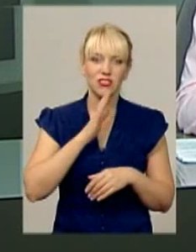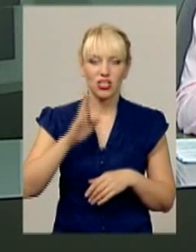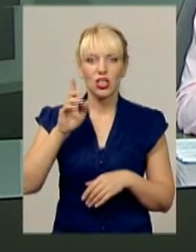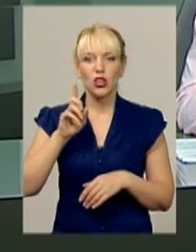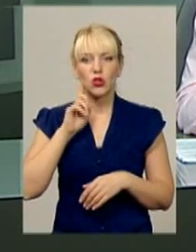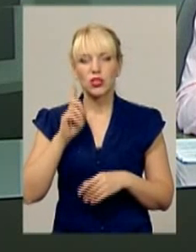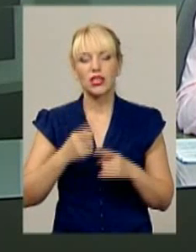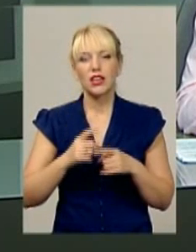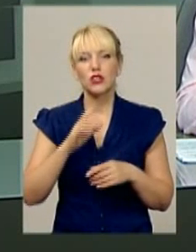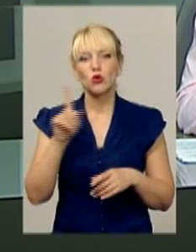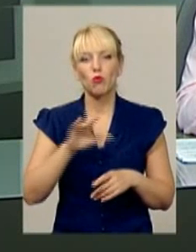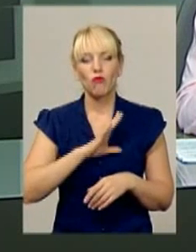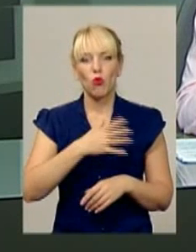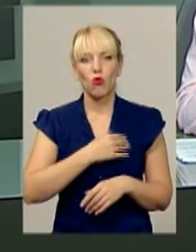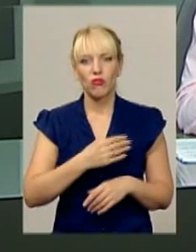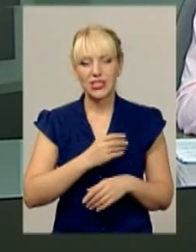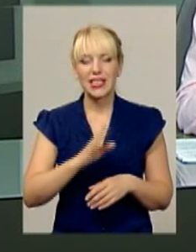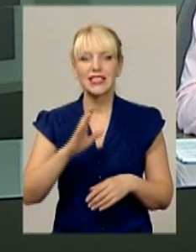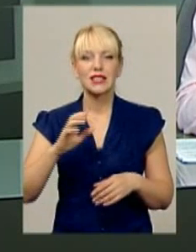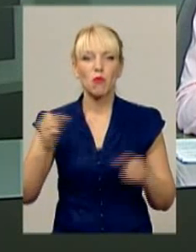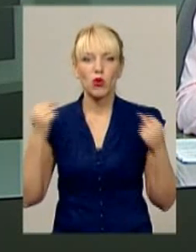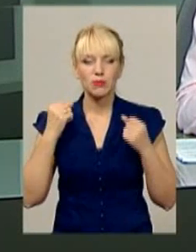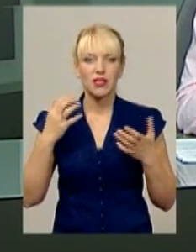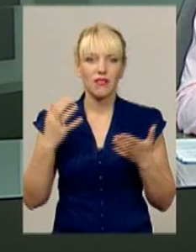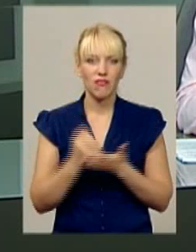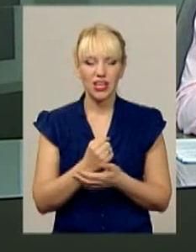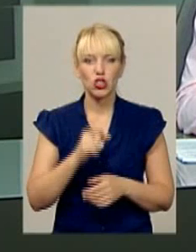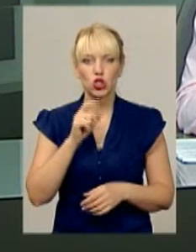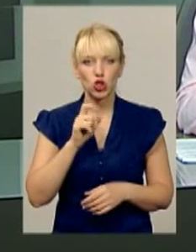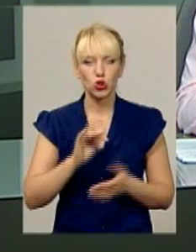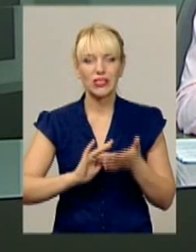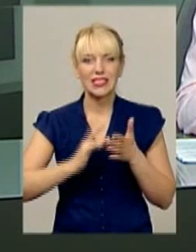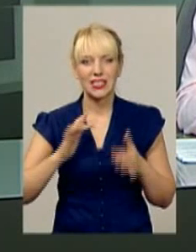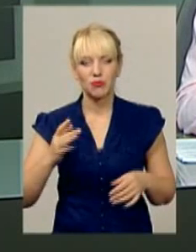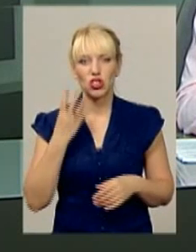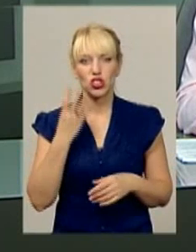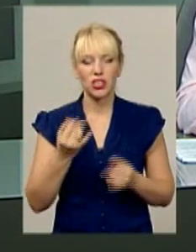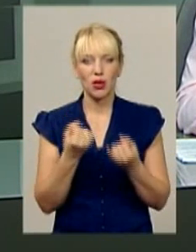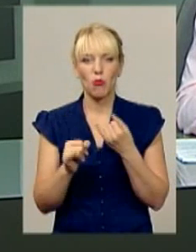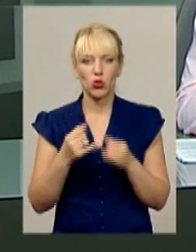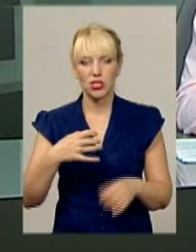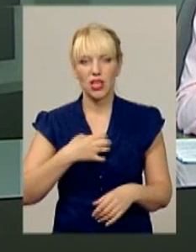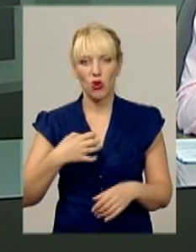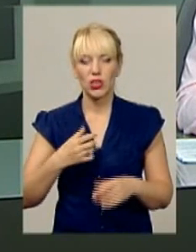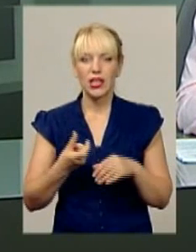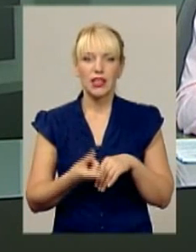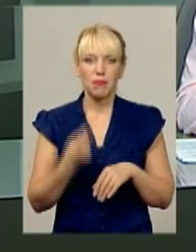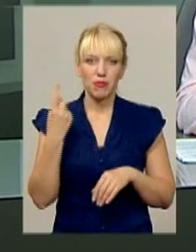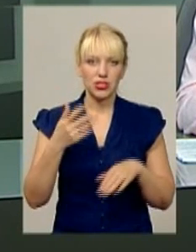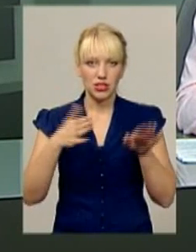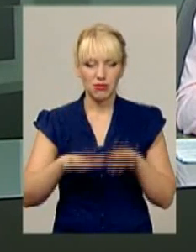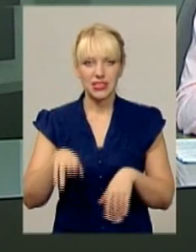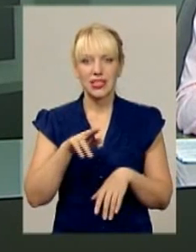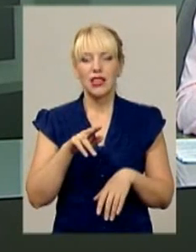Львові, наші спортсмени виграли золоту, срібну та чотири бронзові нагороди. Найвищу сходинку п'ядесталу підкорила